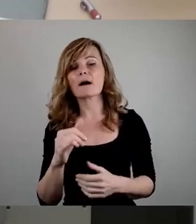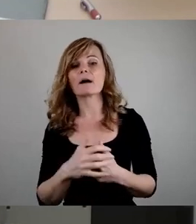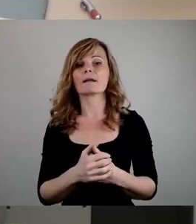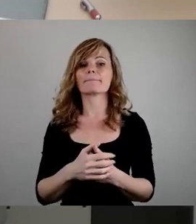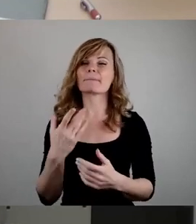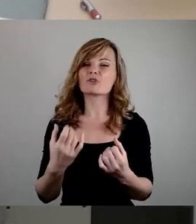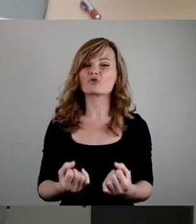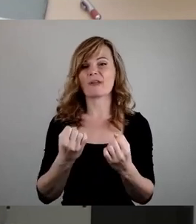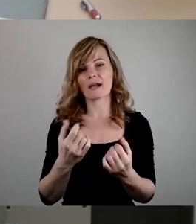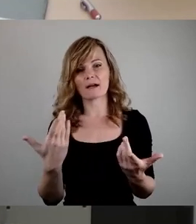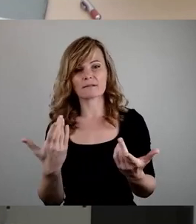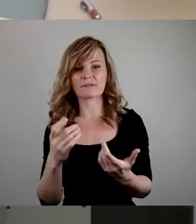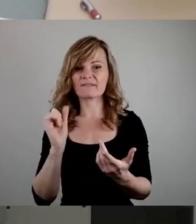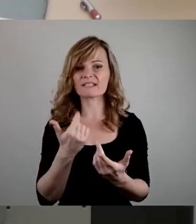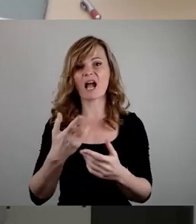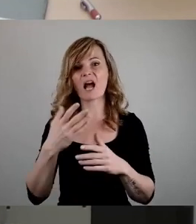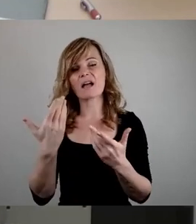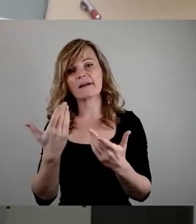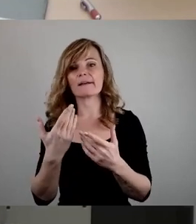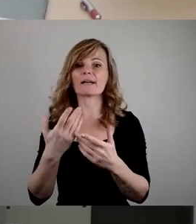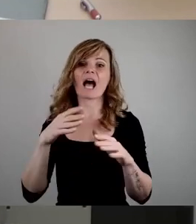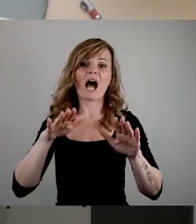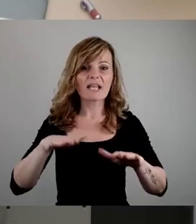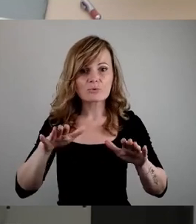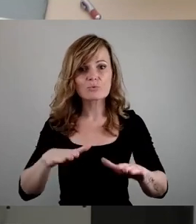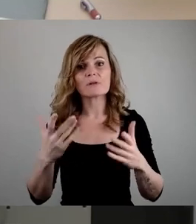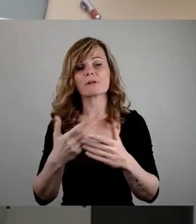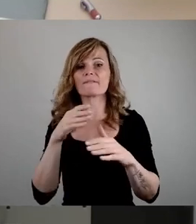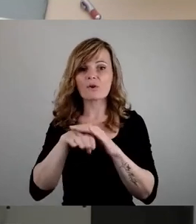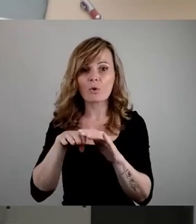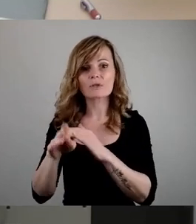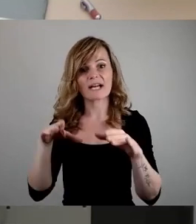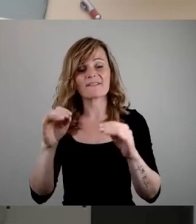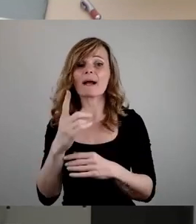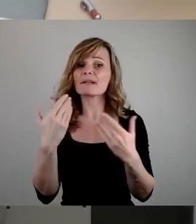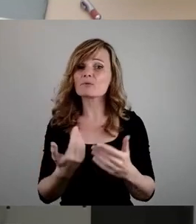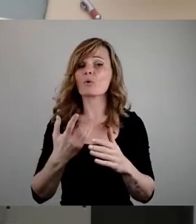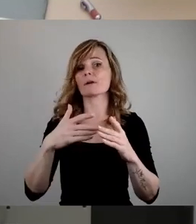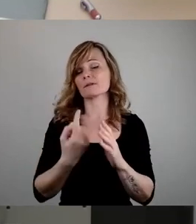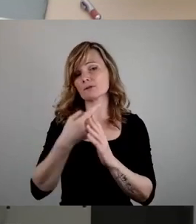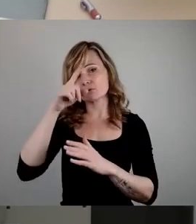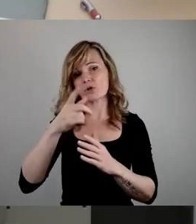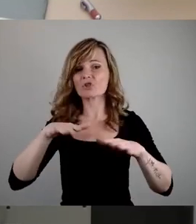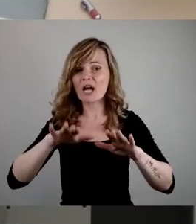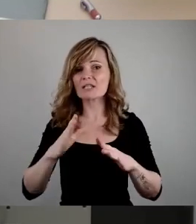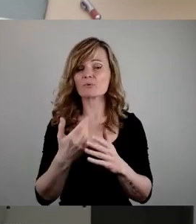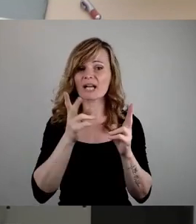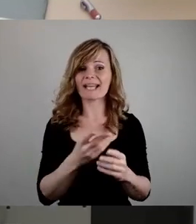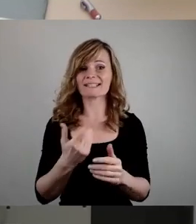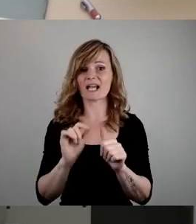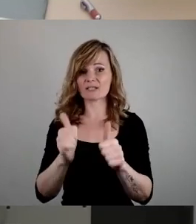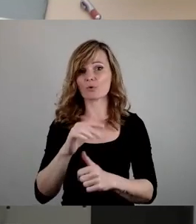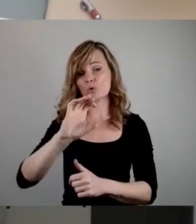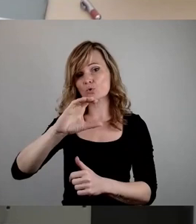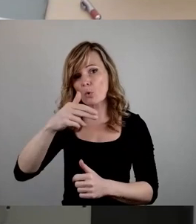schwer, dass sie jetzt wieder mit Asyl und Flucht anfing. Es ist aber so, das deutsche Asylrecht ist eine Reaktion auf die Schoah, dass es eben besser